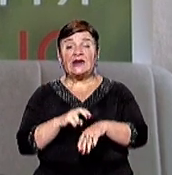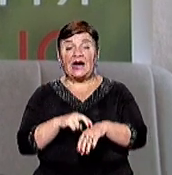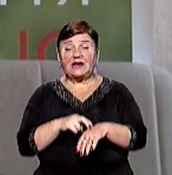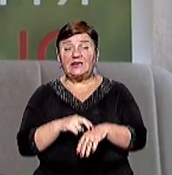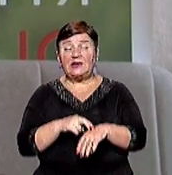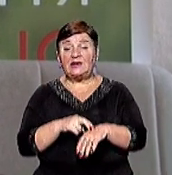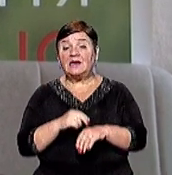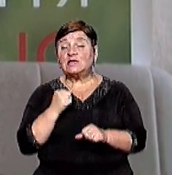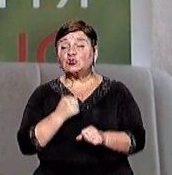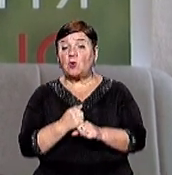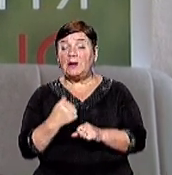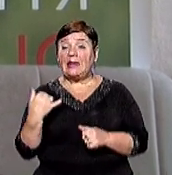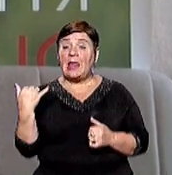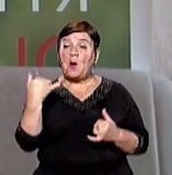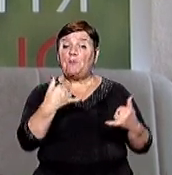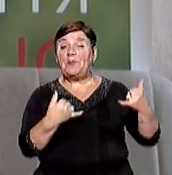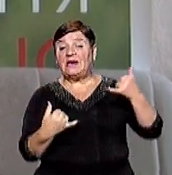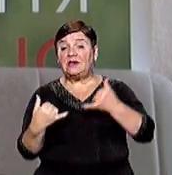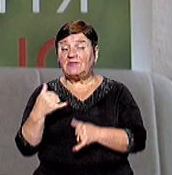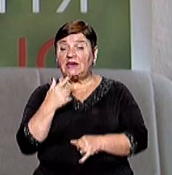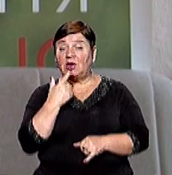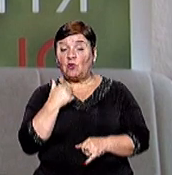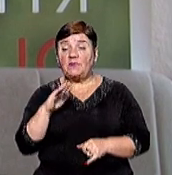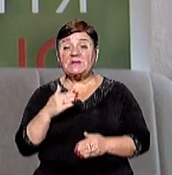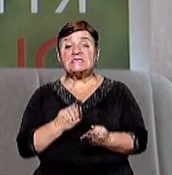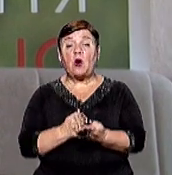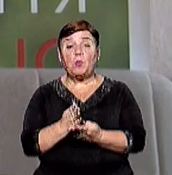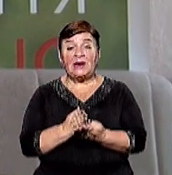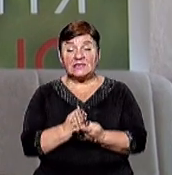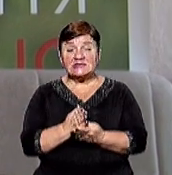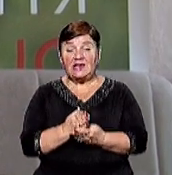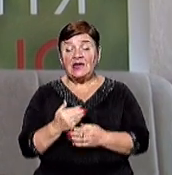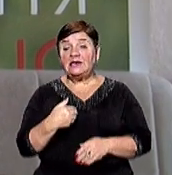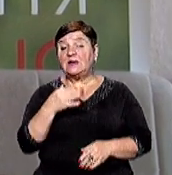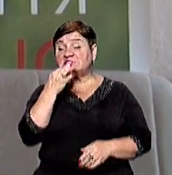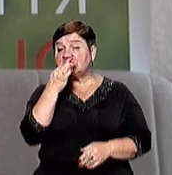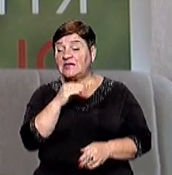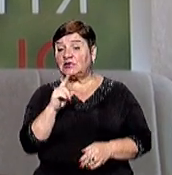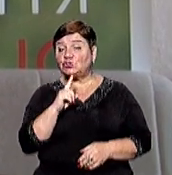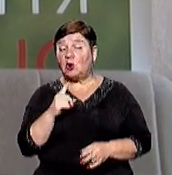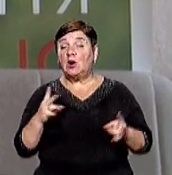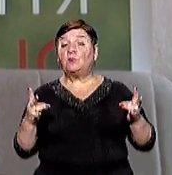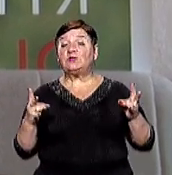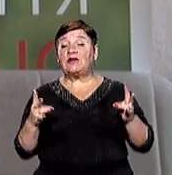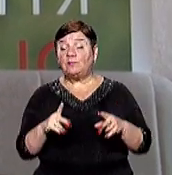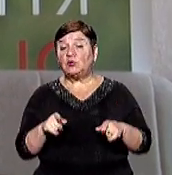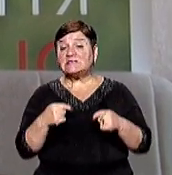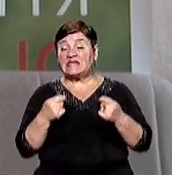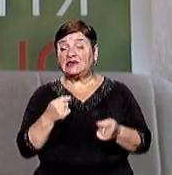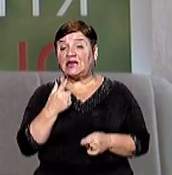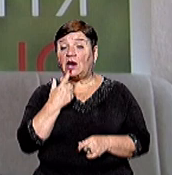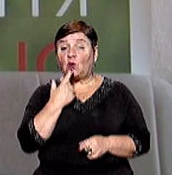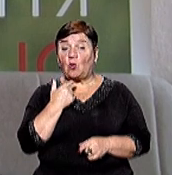переливання крові після операції І нам сказали, що потрібно здати кров, я зібрала